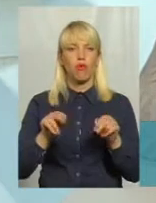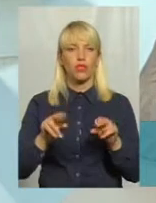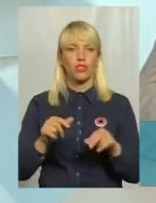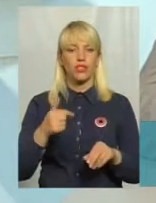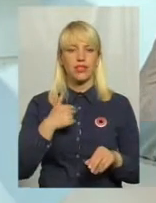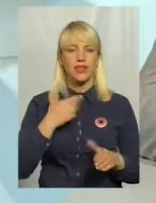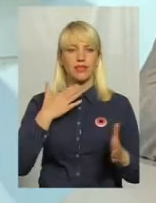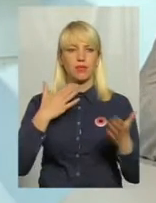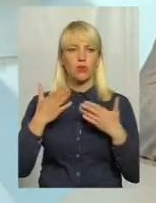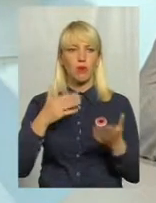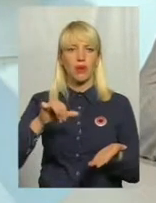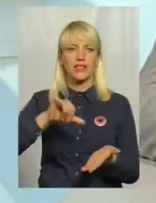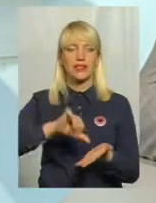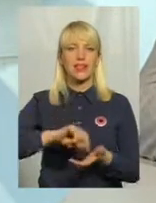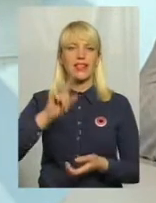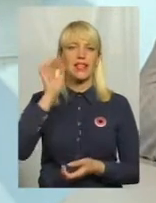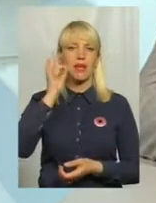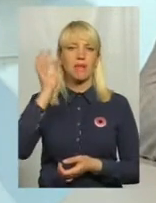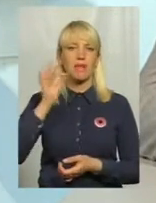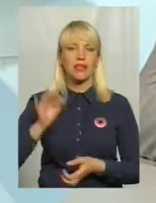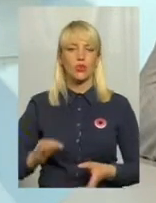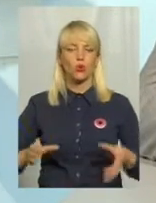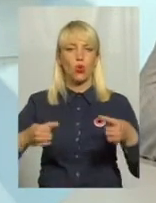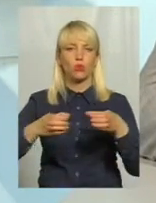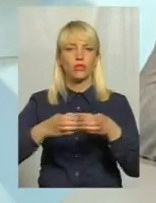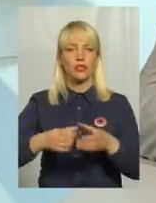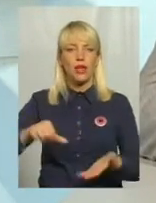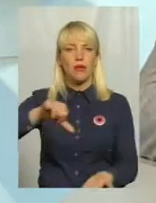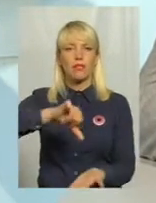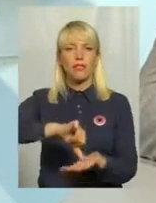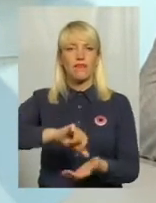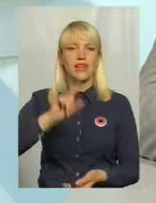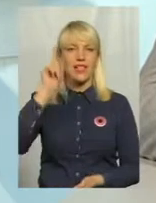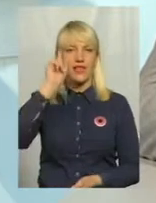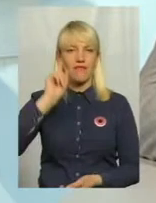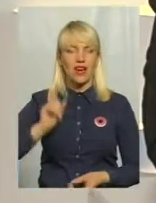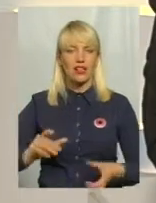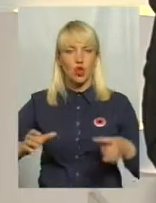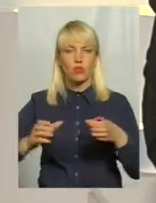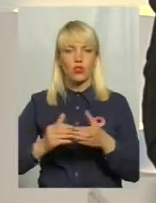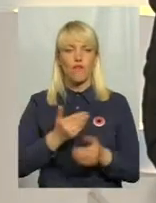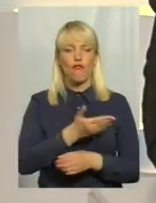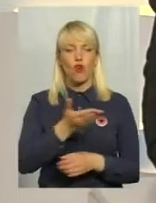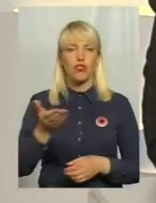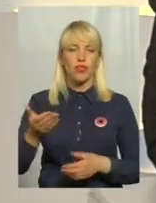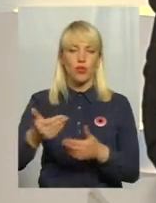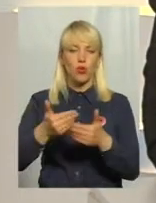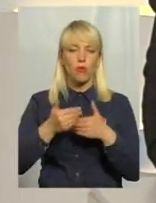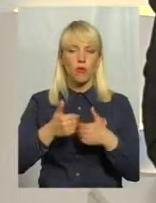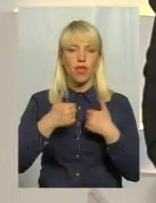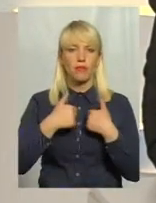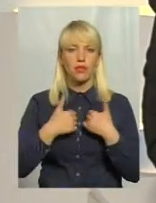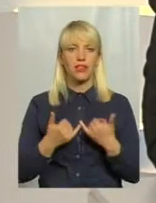з представниками німецької общини, з представниками єврейської общини, і вони допомагали для